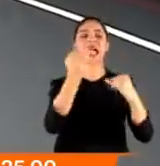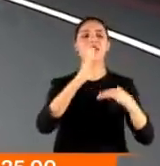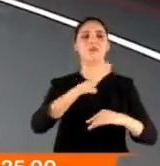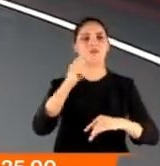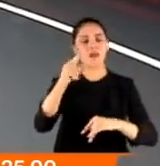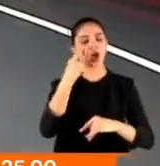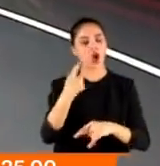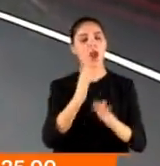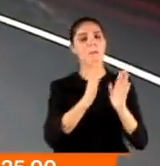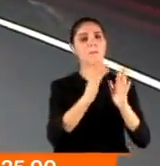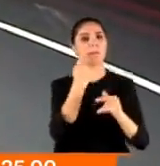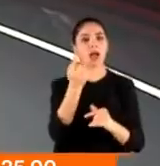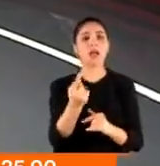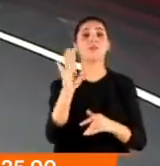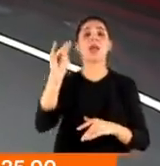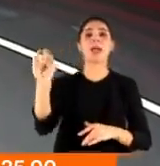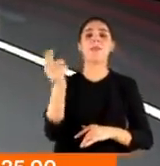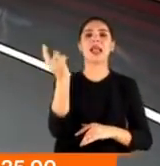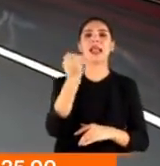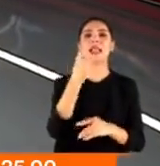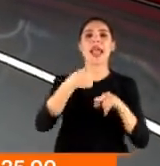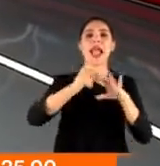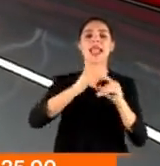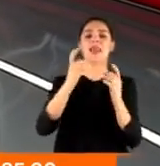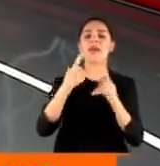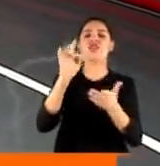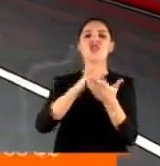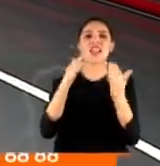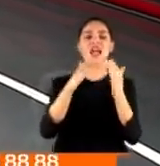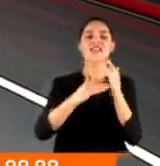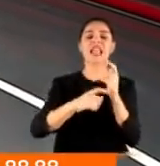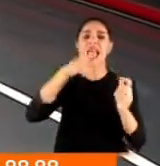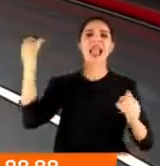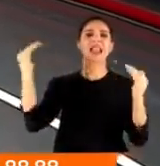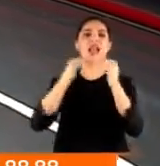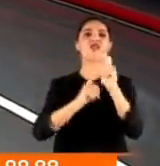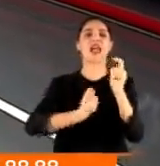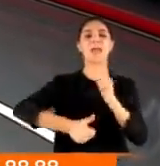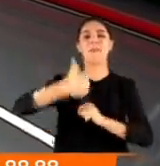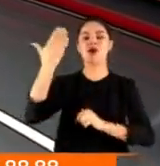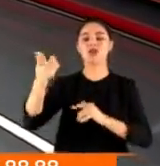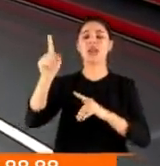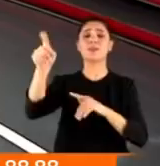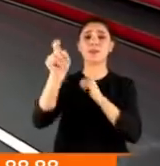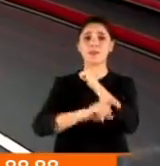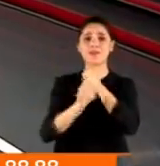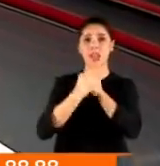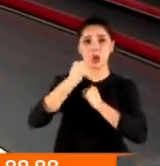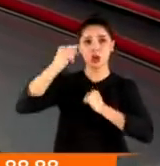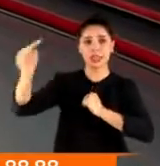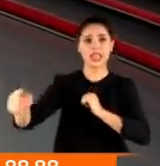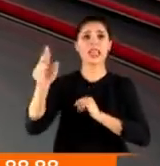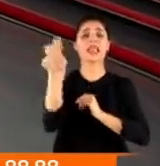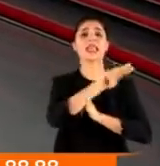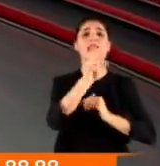devam edeceğiz. MHP'leri HDP'nin cezahinedeki eski eş genel başkanı Selahattin Demirtaş için terörist demişti. ifadeyi kullanmıştı. İki